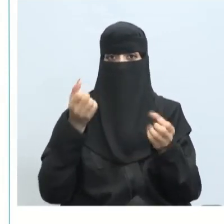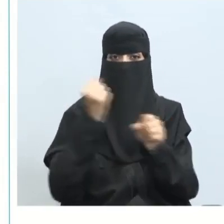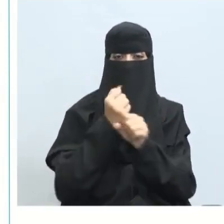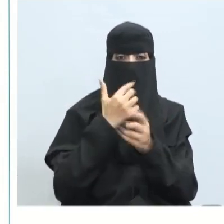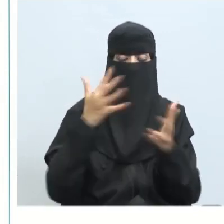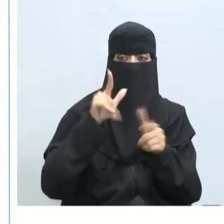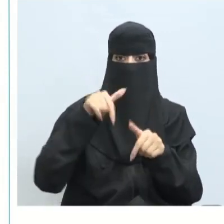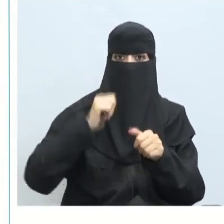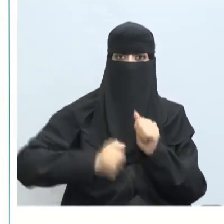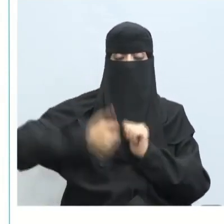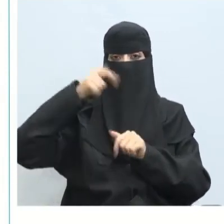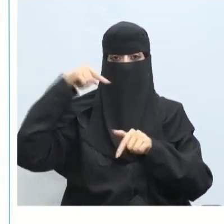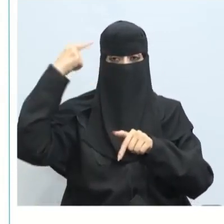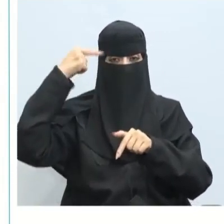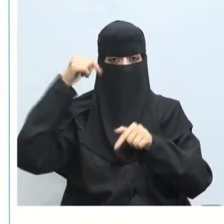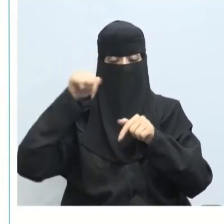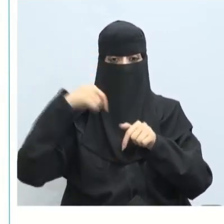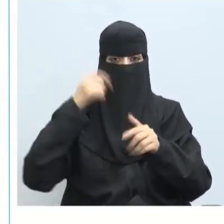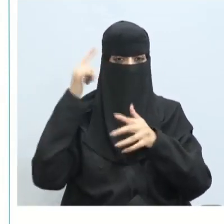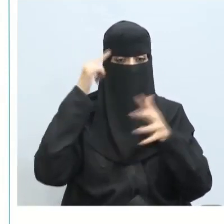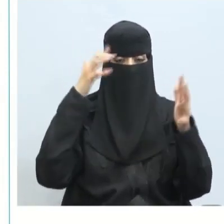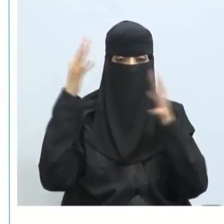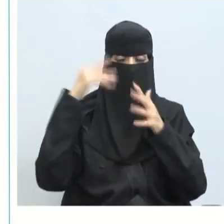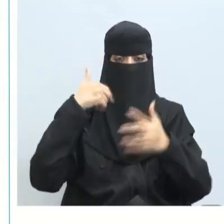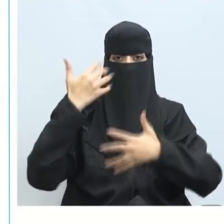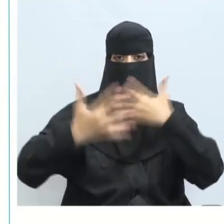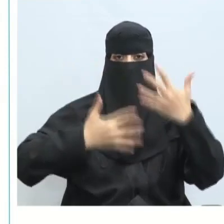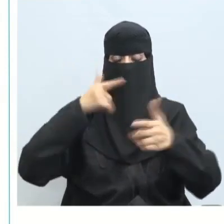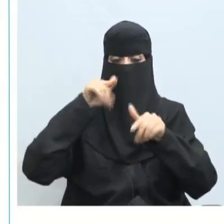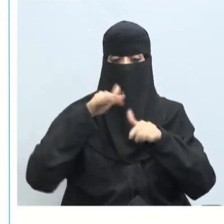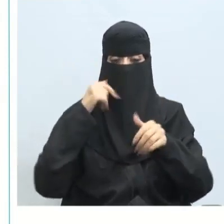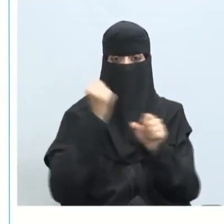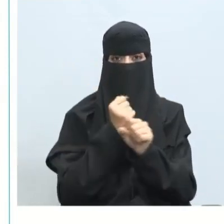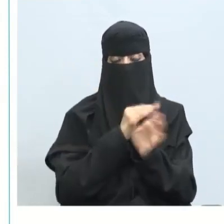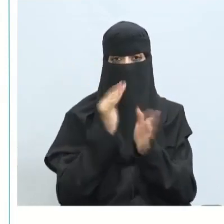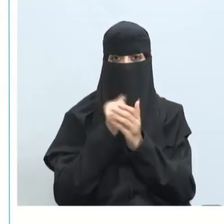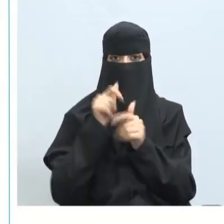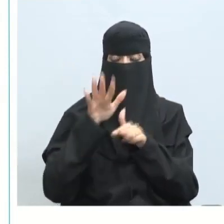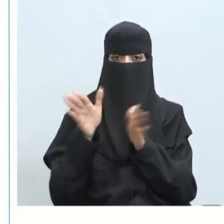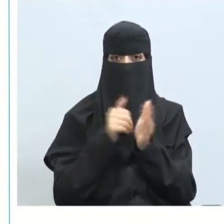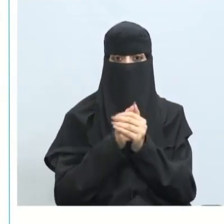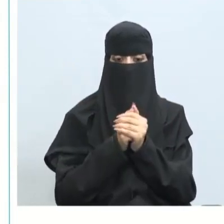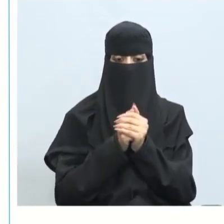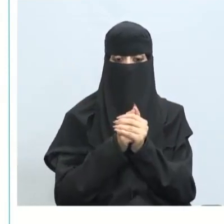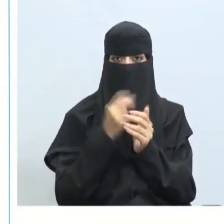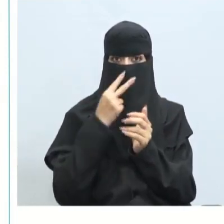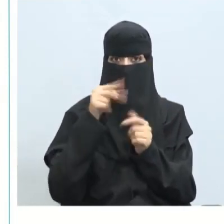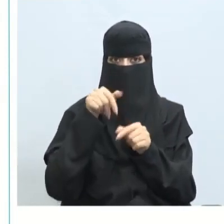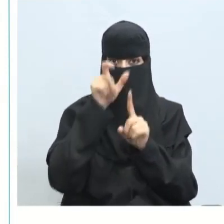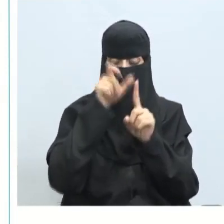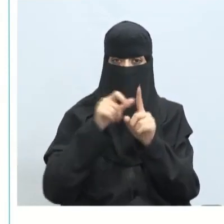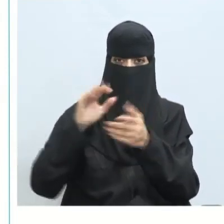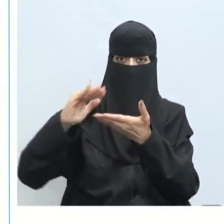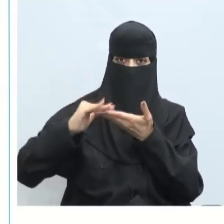قد تسبب بضغط سلبية وتفكيرات وارتباك وفوضى أيضا تتسبب في العمل حينما السكرتير يجعل